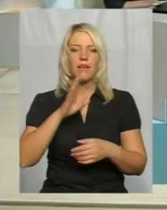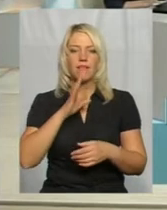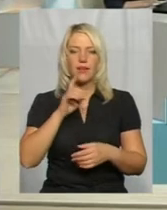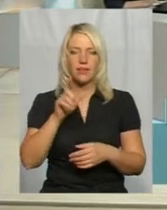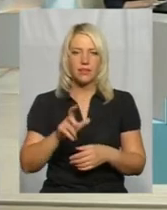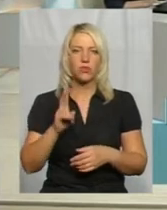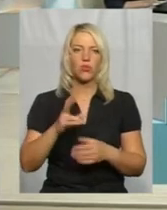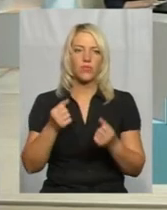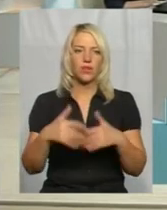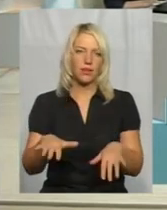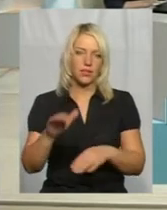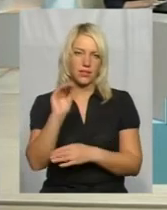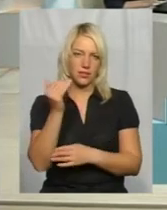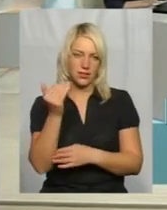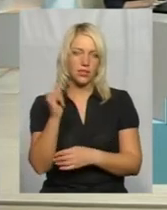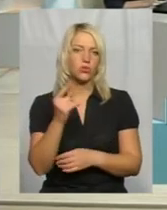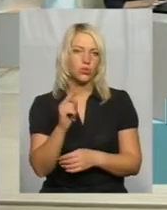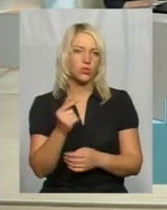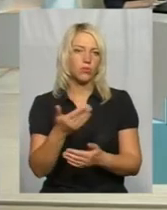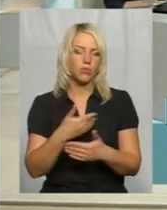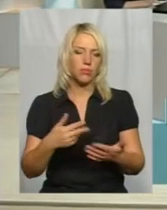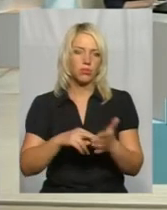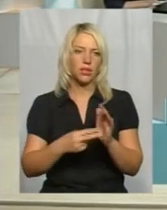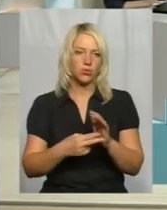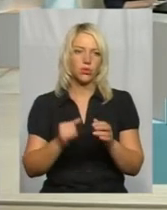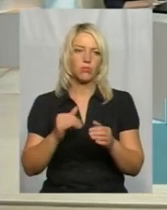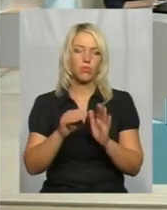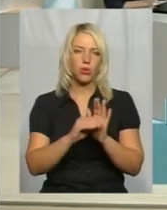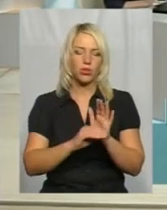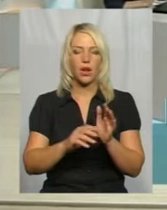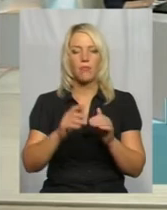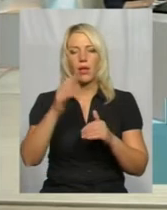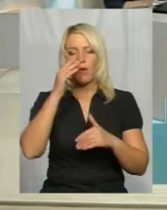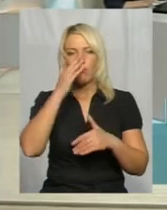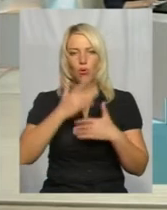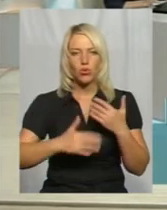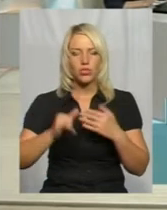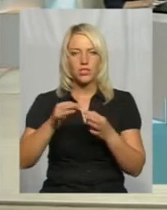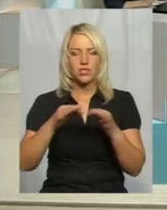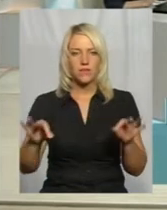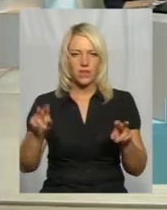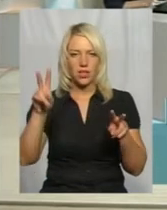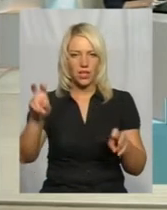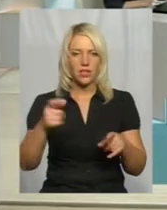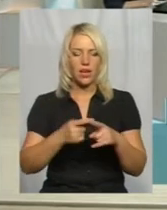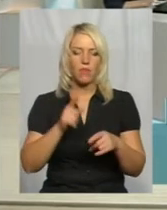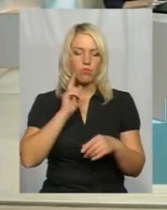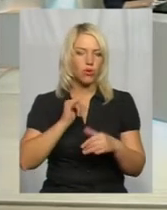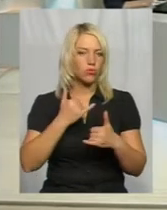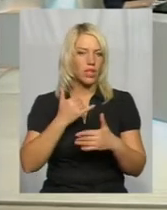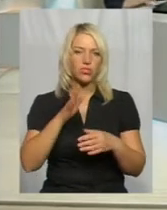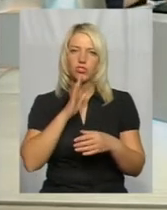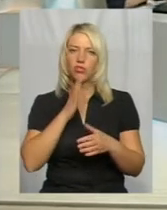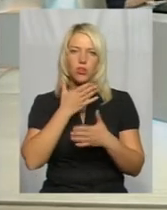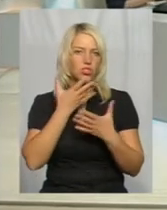дитину. І ми плануємо і програму «Прощена і звільнена», але на даний час поки ще таких жінок не зверталося.